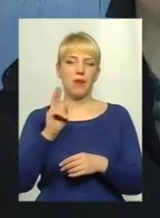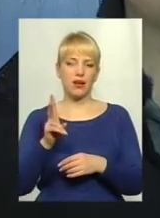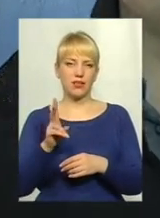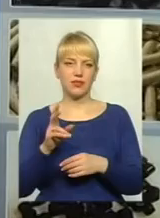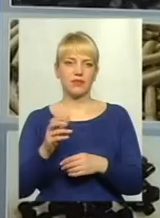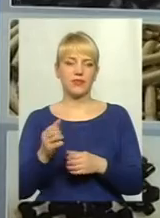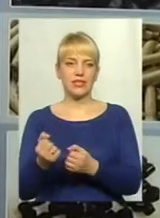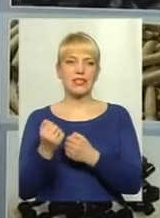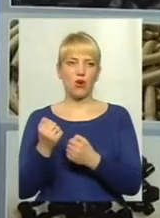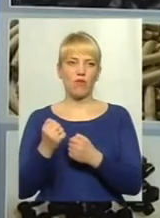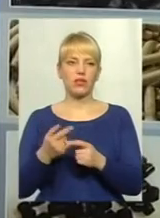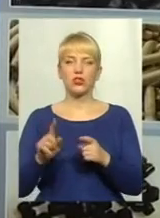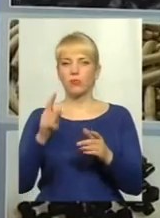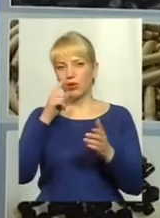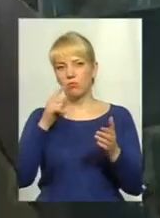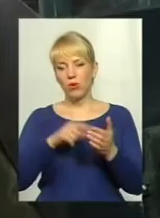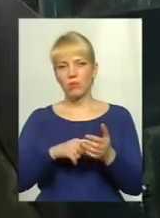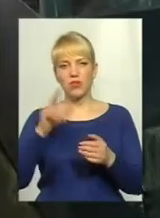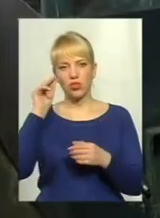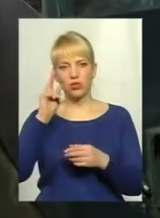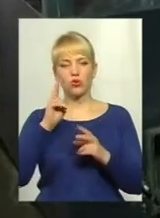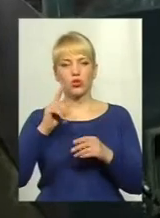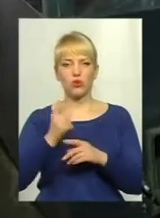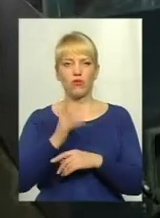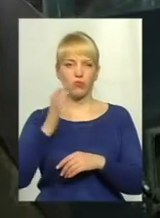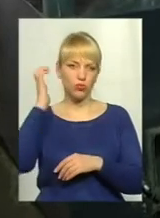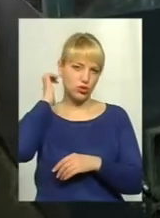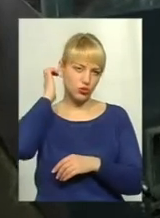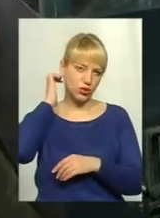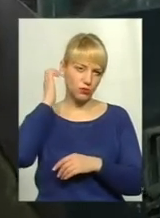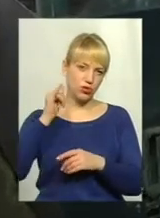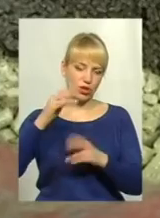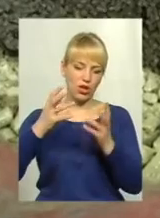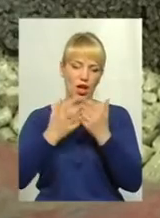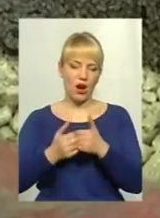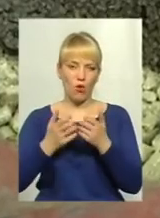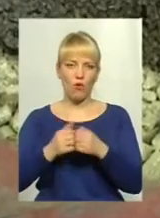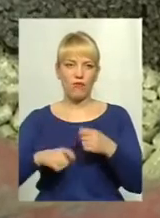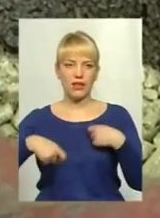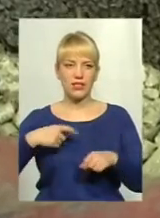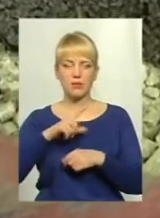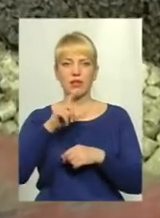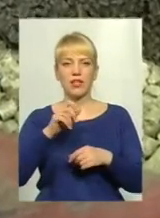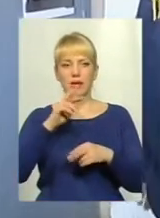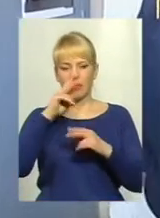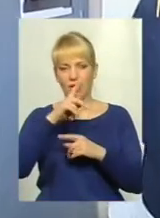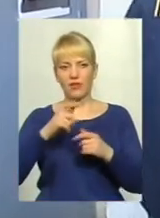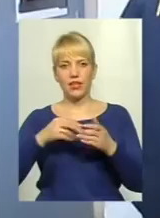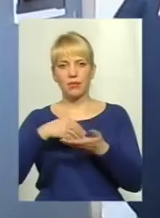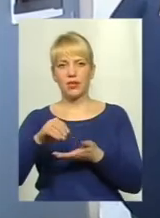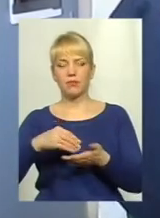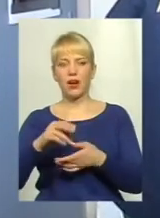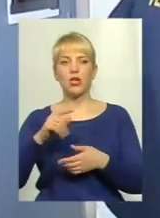страхуватися. Щоб не попасти в число тих, хто знову буде чухати потилицю та рахувати збитки від непродуманих придбань, в комунальному